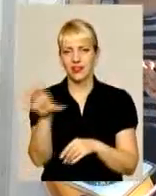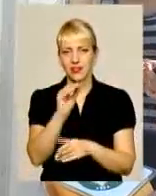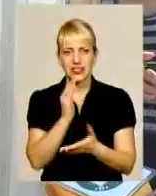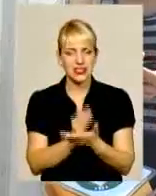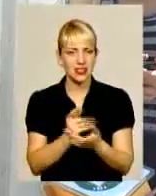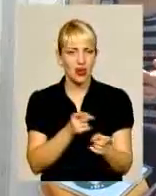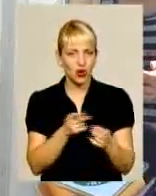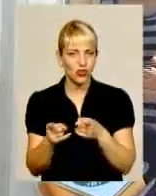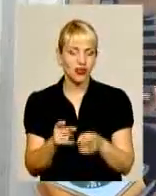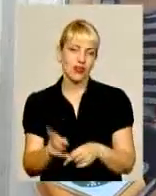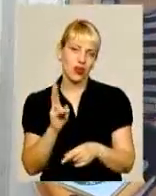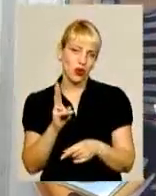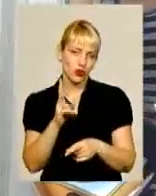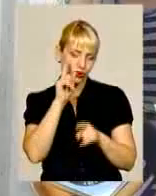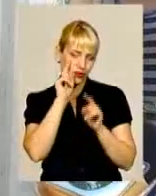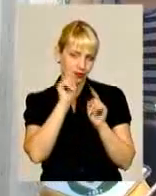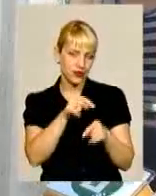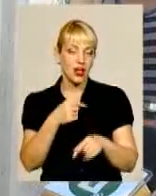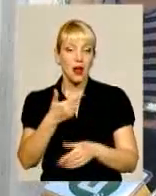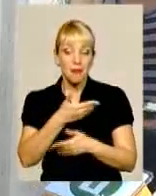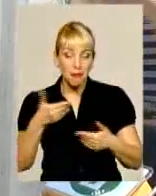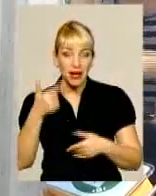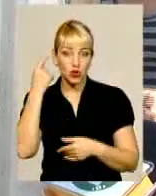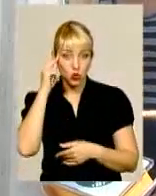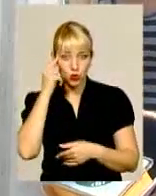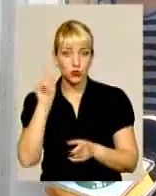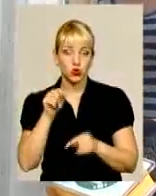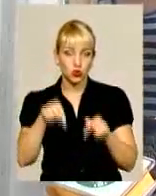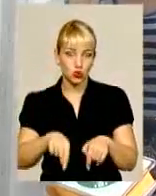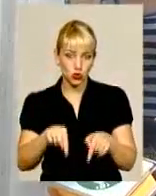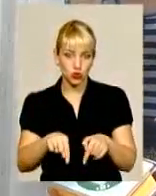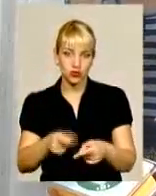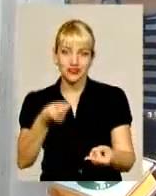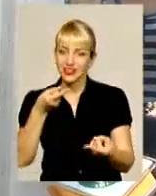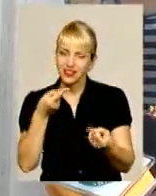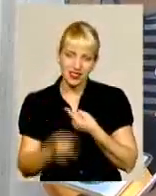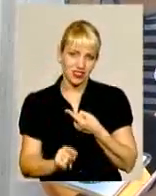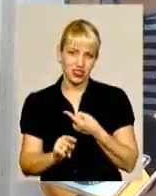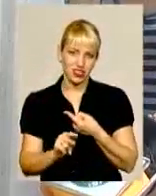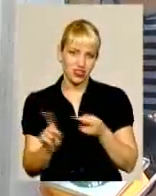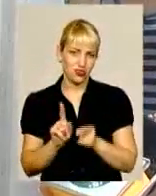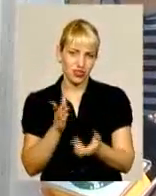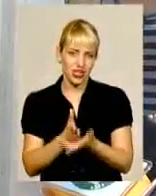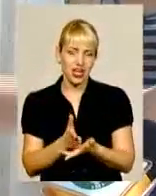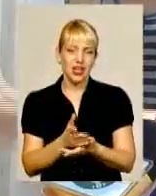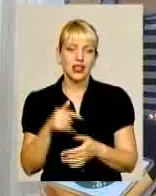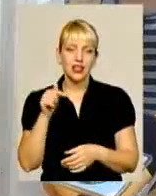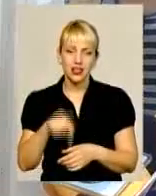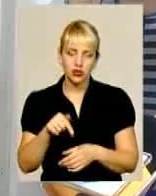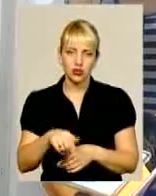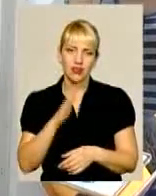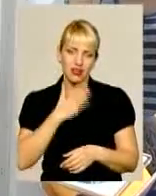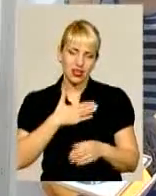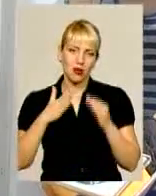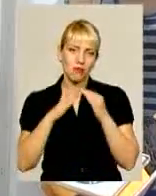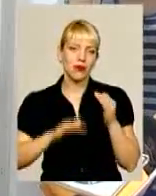Звичайно, на нього хтось знайдеться обов'язково. Ми ще думаємо, що тут ще замішані зовсім інакші структури, і ми думаємо, що на наше